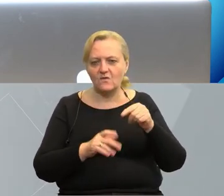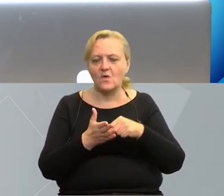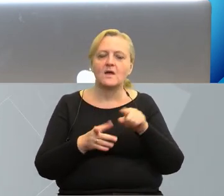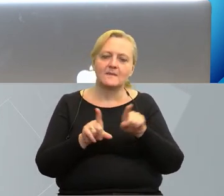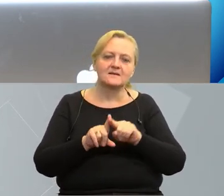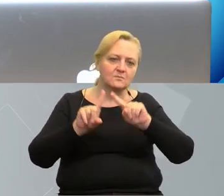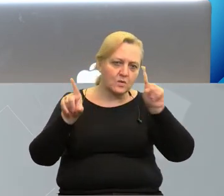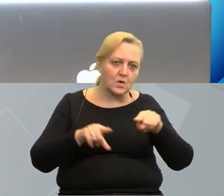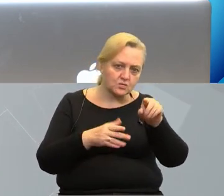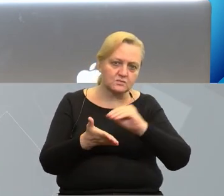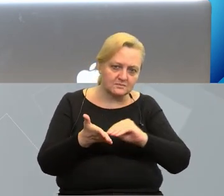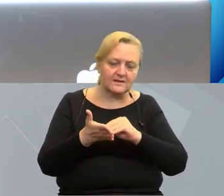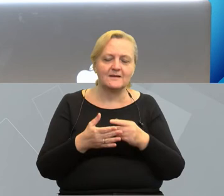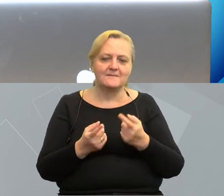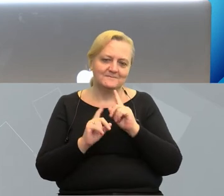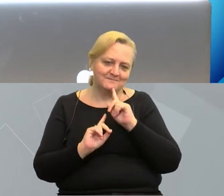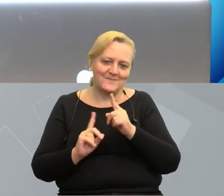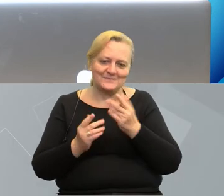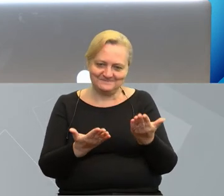stronach, więc serdecznie zachęcamy.